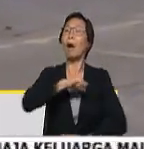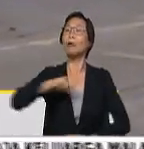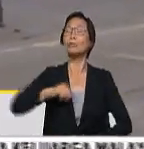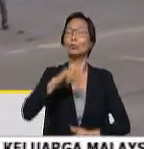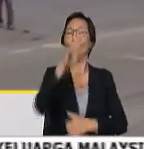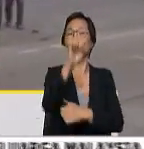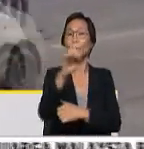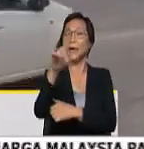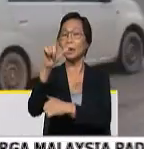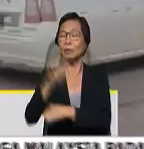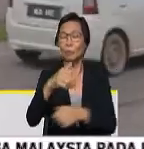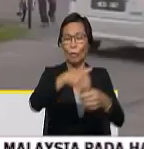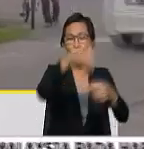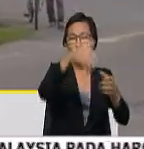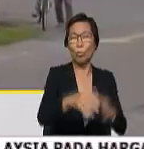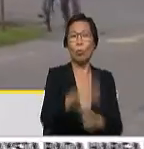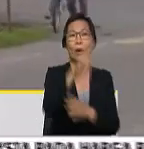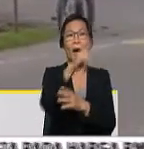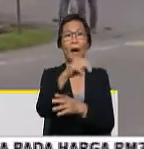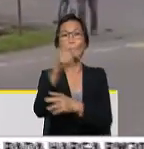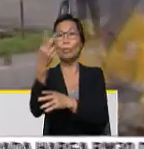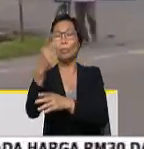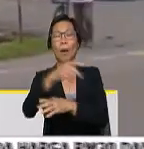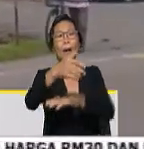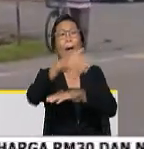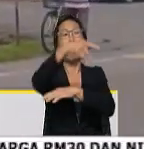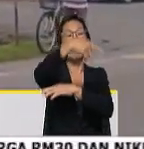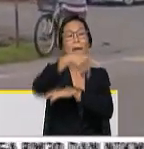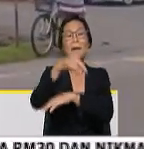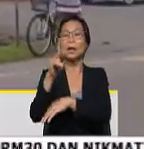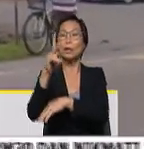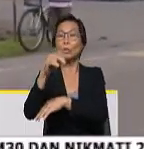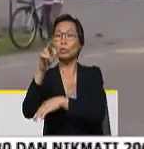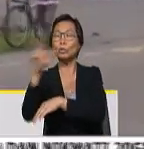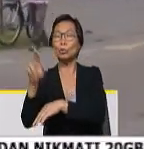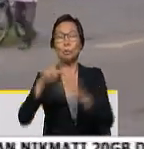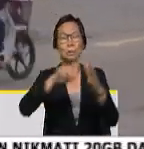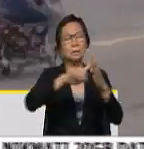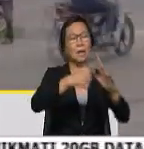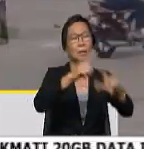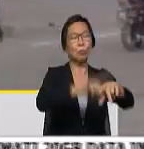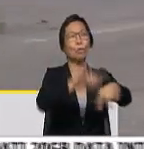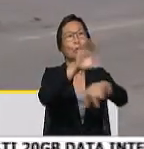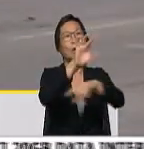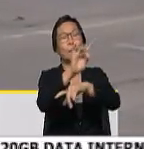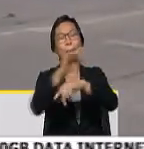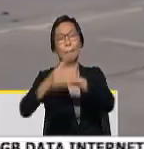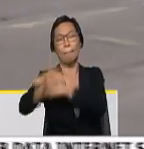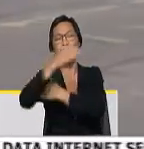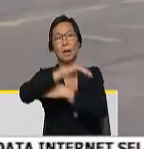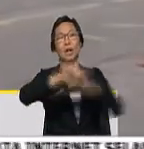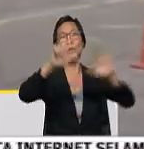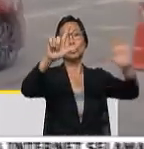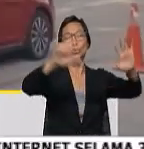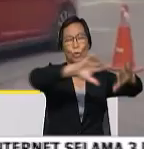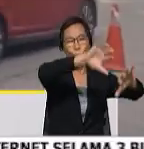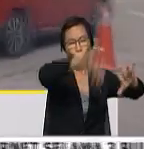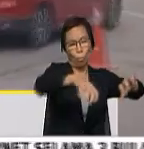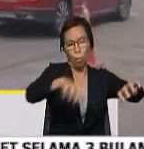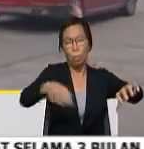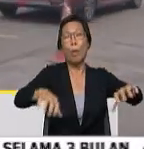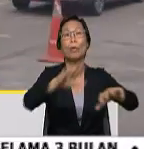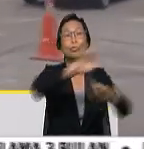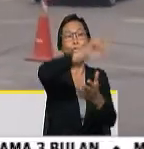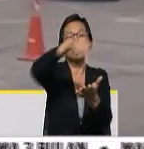semua, proses pengundian bagi N12 Pantai Kundo telah pun bermula tepat pada pukul 8 pagi tadi melibatkan tujuh pusat mengundi dibuka di N12